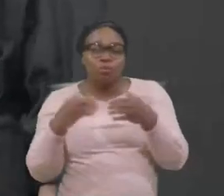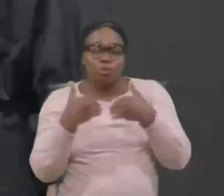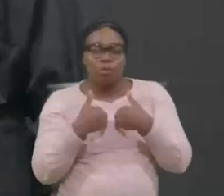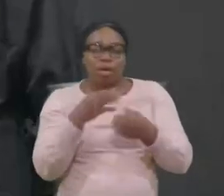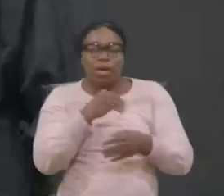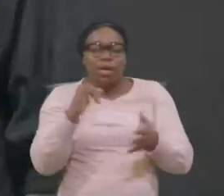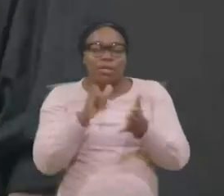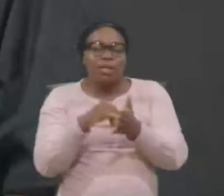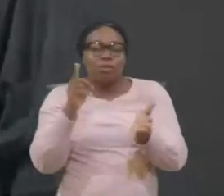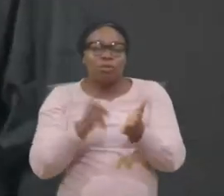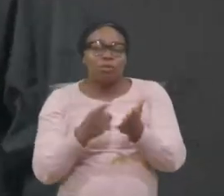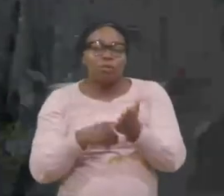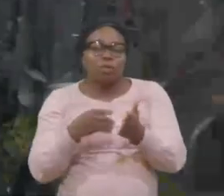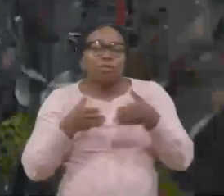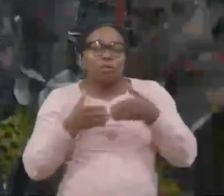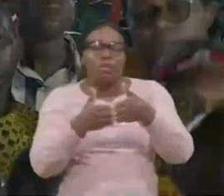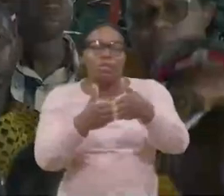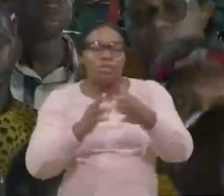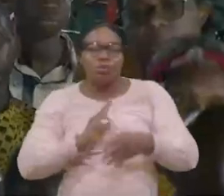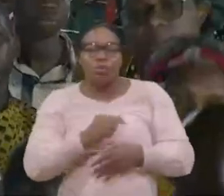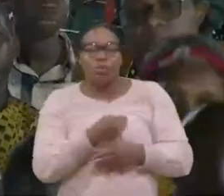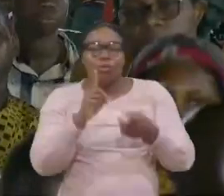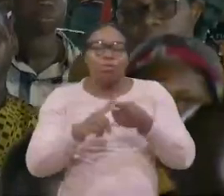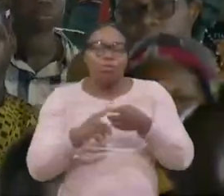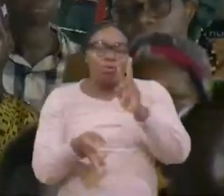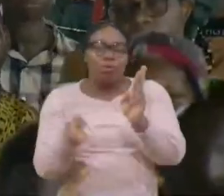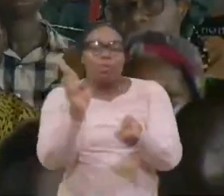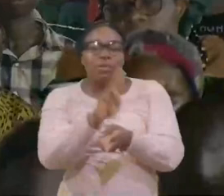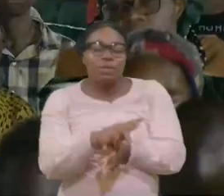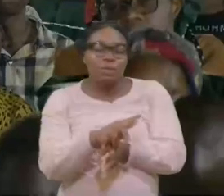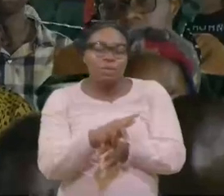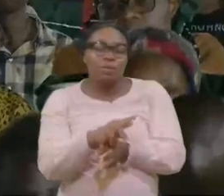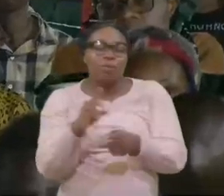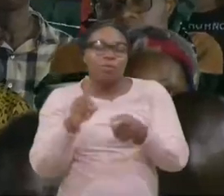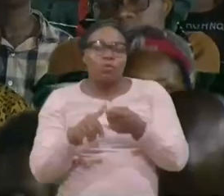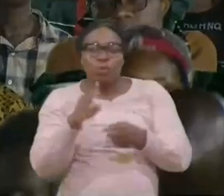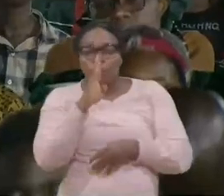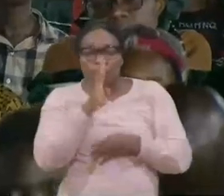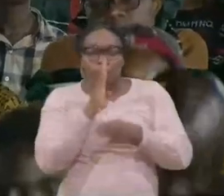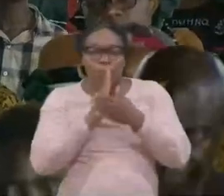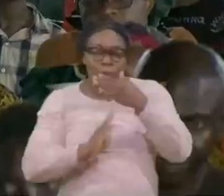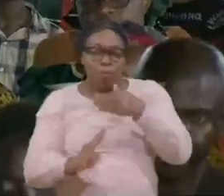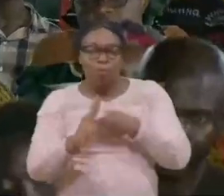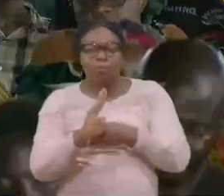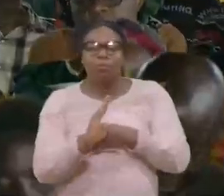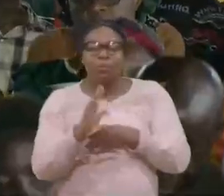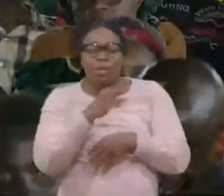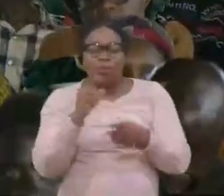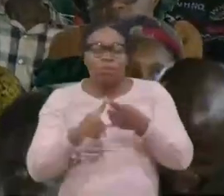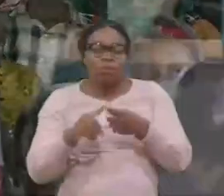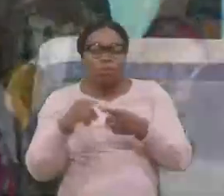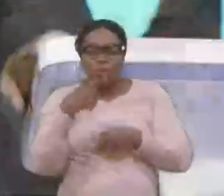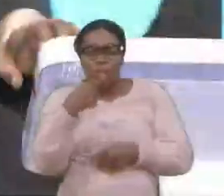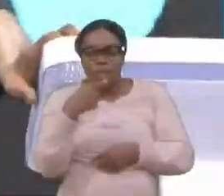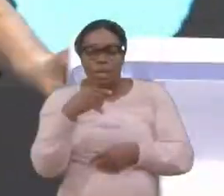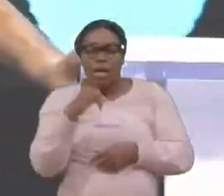et cela nous conduit à la repentance à être pénitent et à dire je